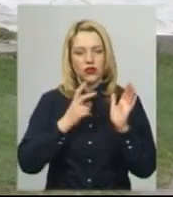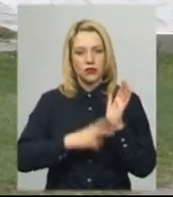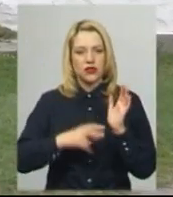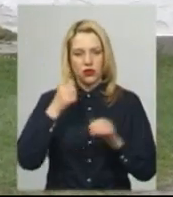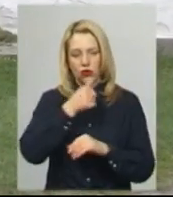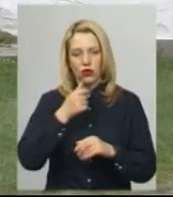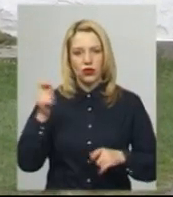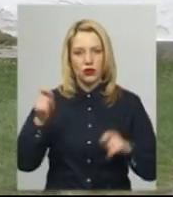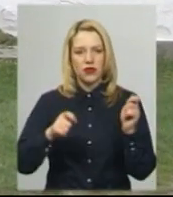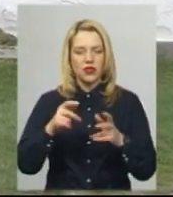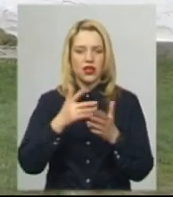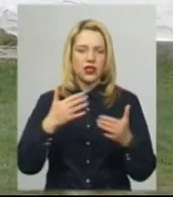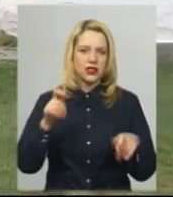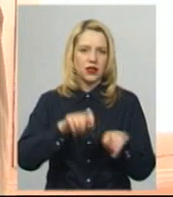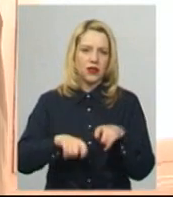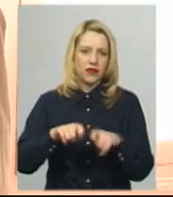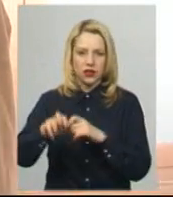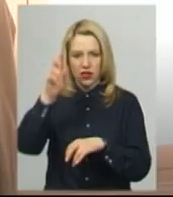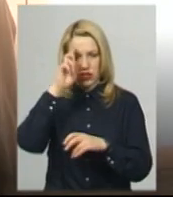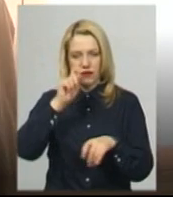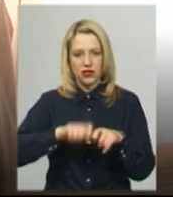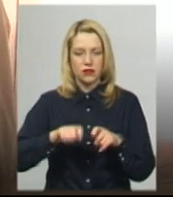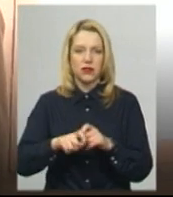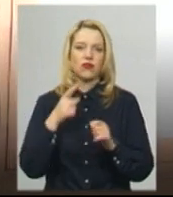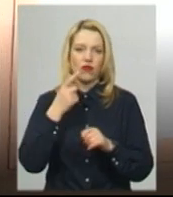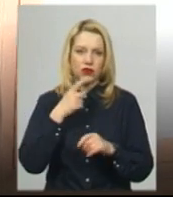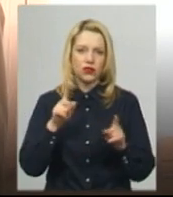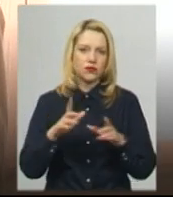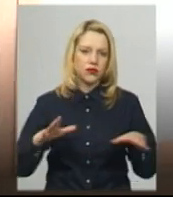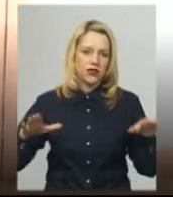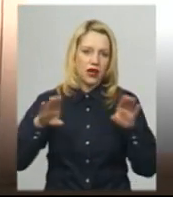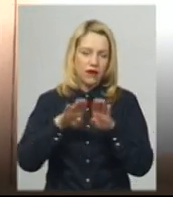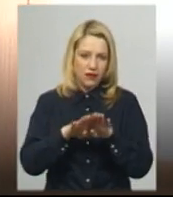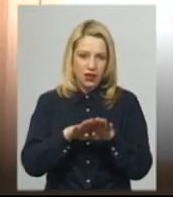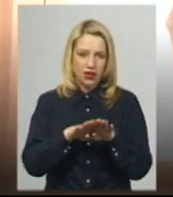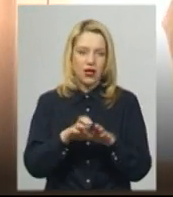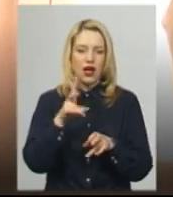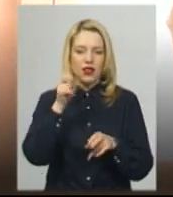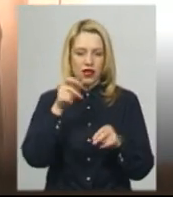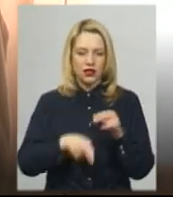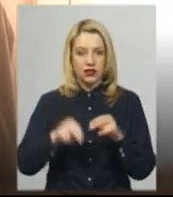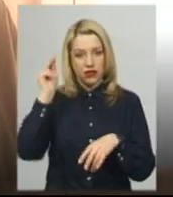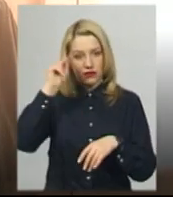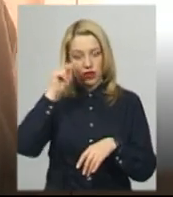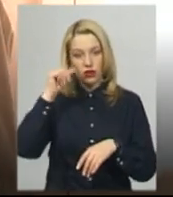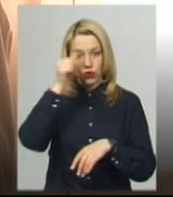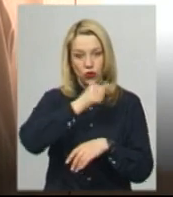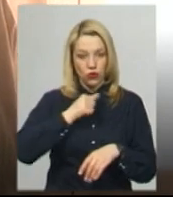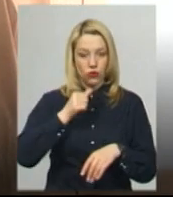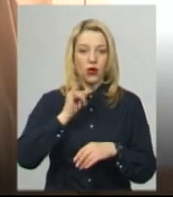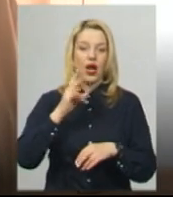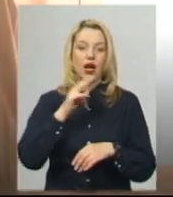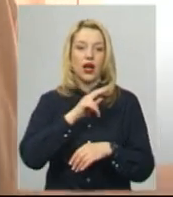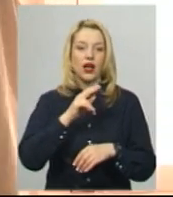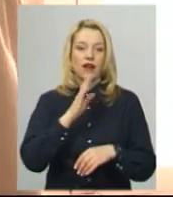приїжджали з перевірками всякі державні інспекції. Закривали на кінці навчального року, на червні місяці, а